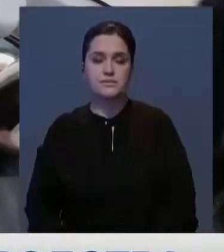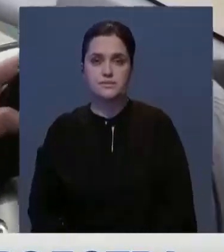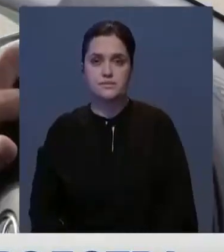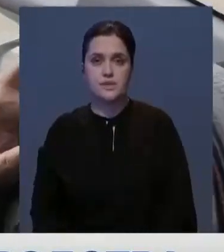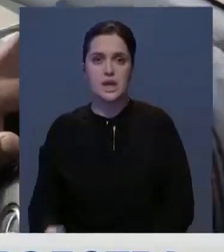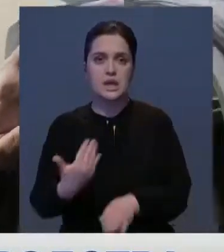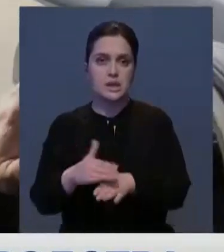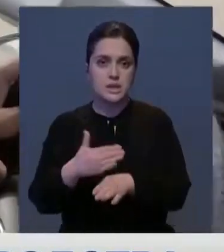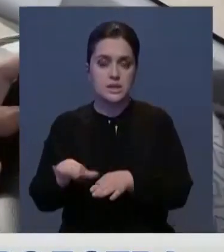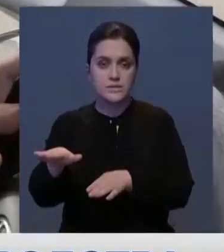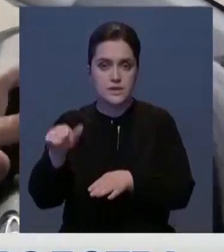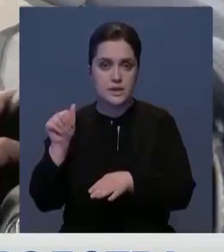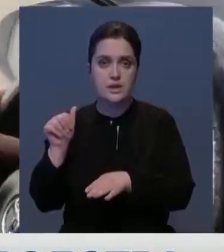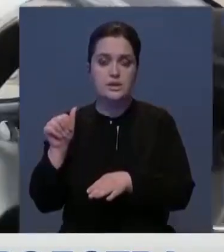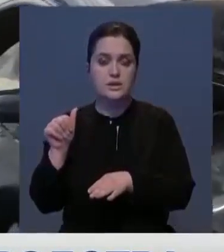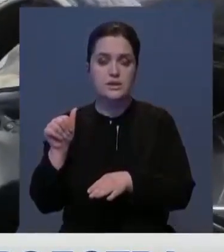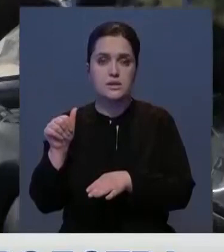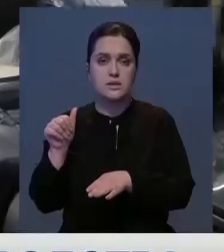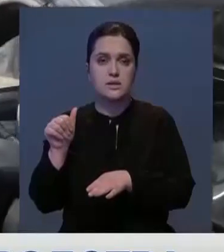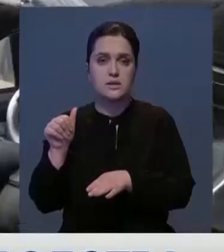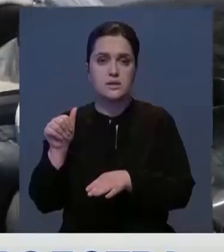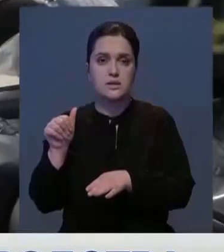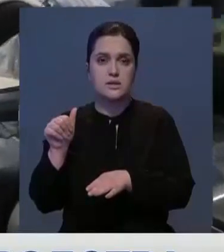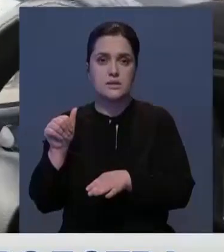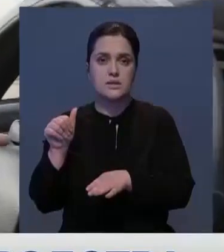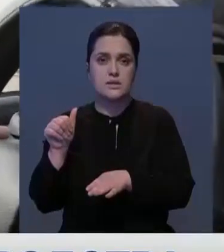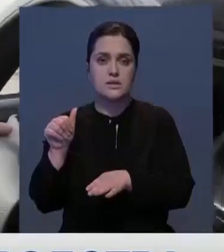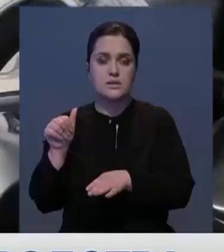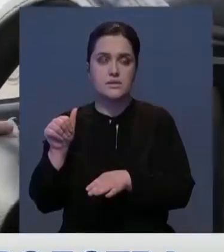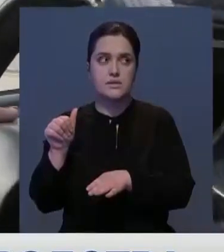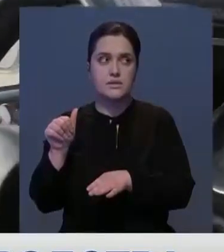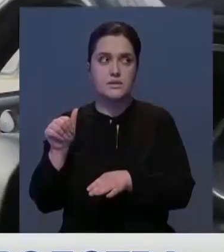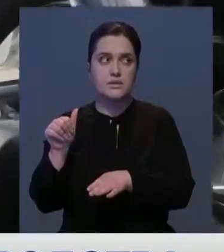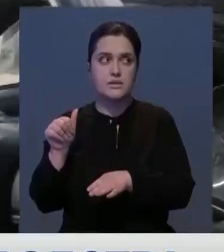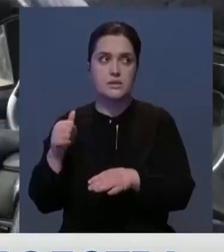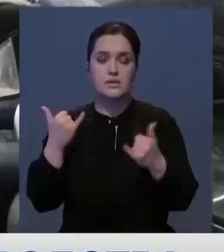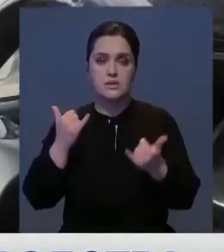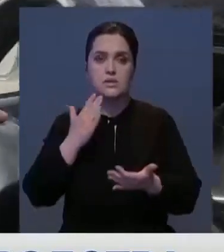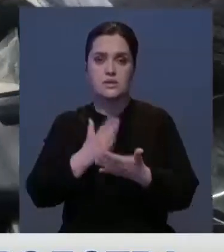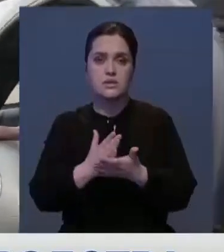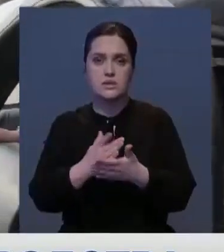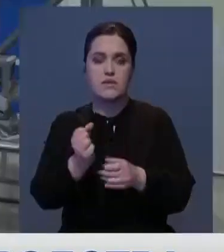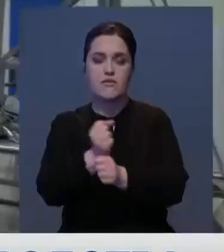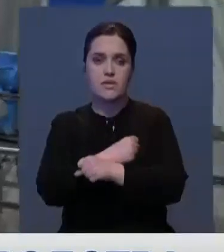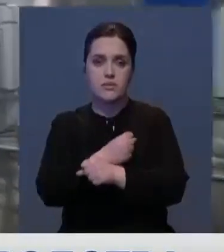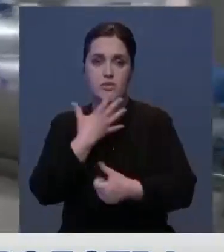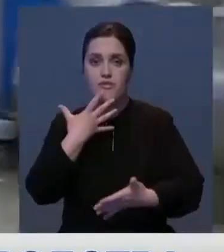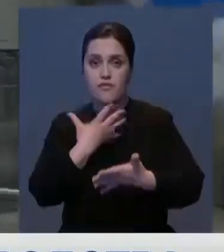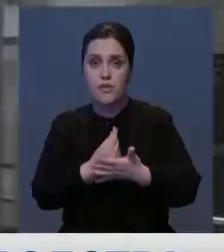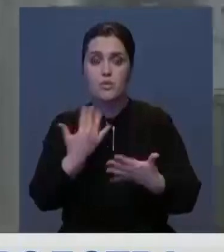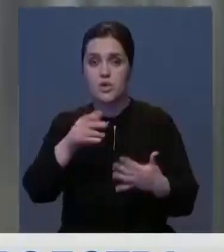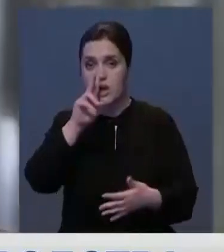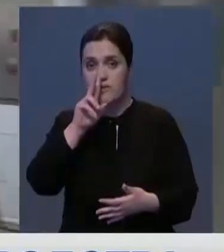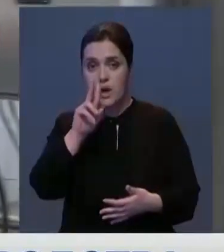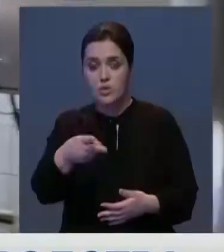Кредит взял. И, короче, сейчас имею столько голых верблюдов. Уже два